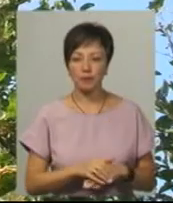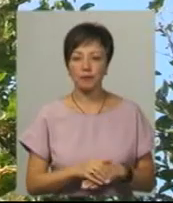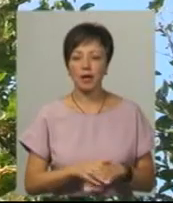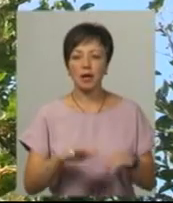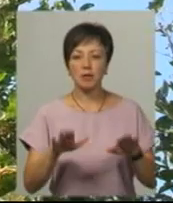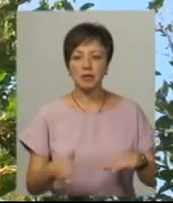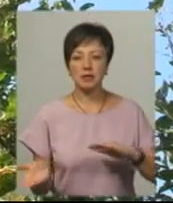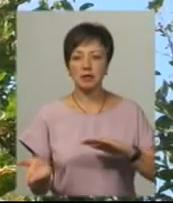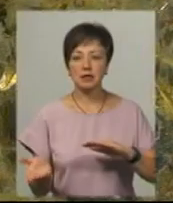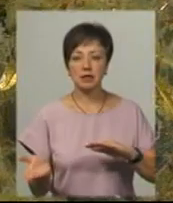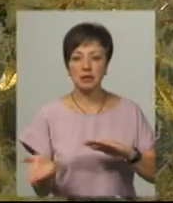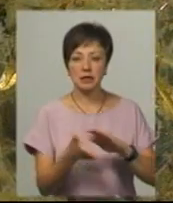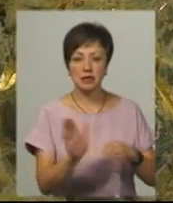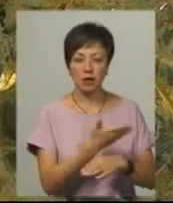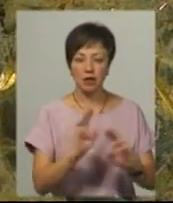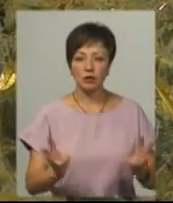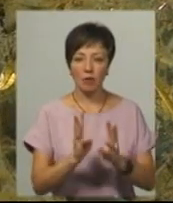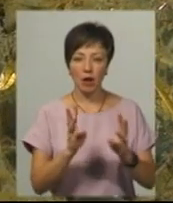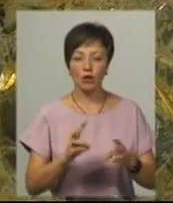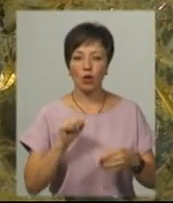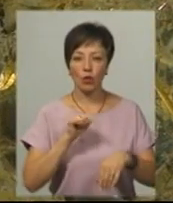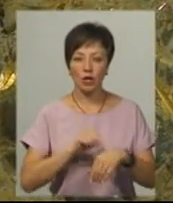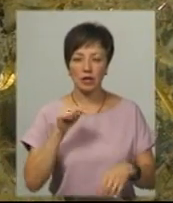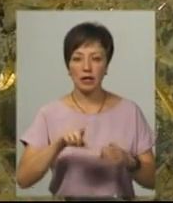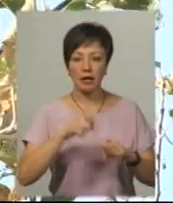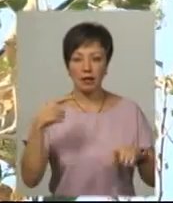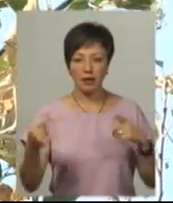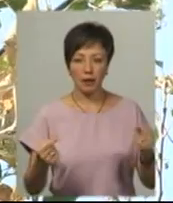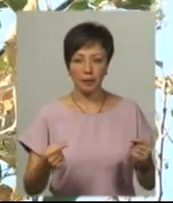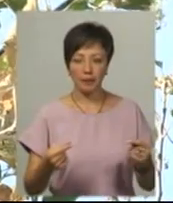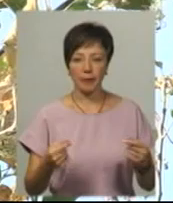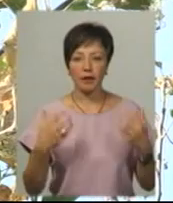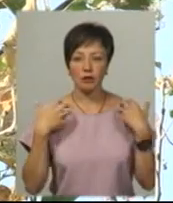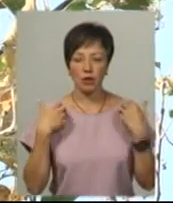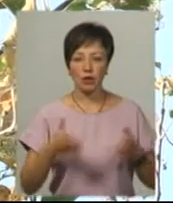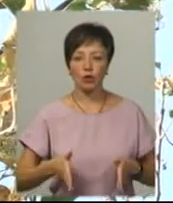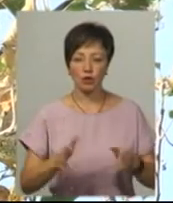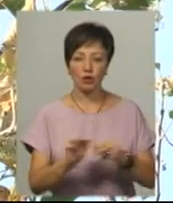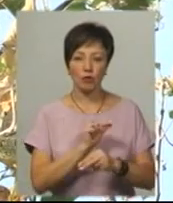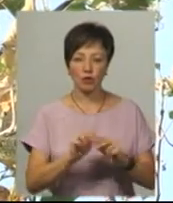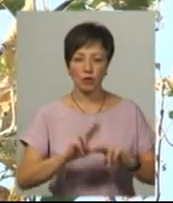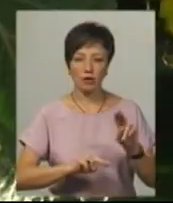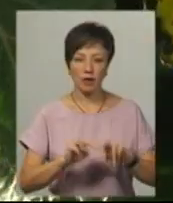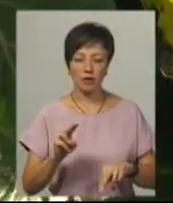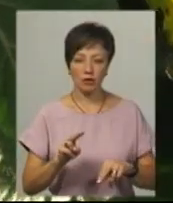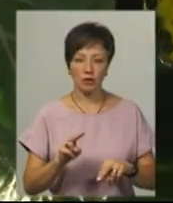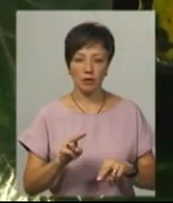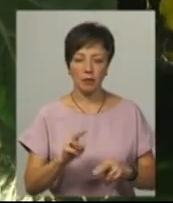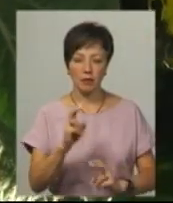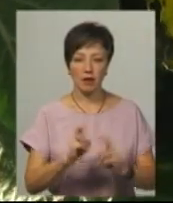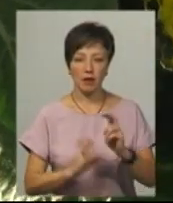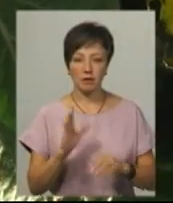зрізають та спалюють уражені шкідником гілки, розповідає Віктор Тащук, начальник дорожнього ремонту будівельного шляхового